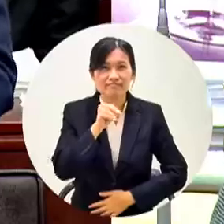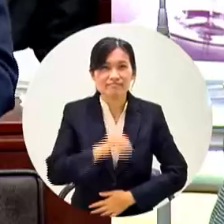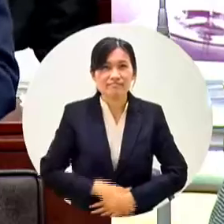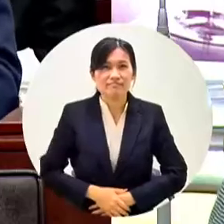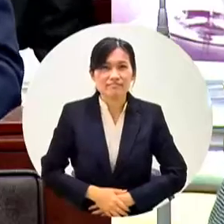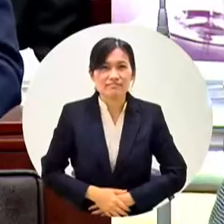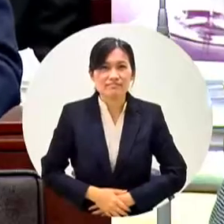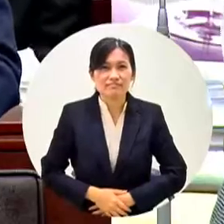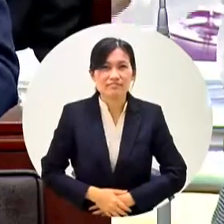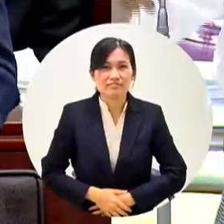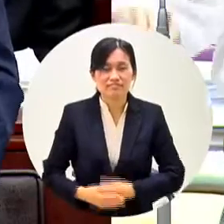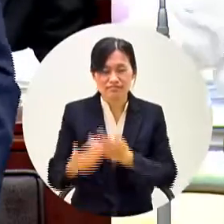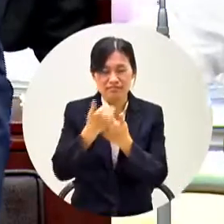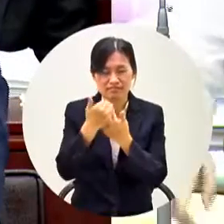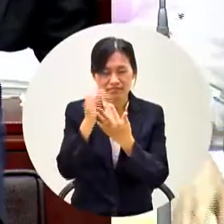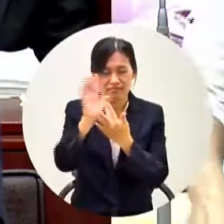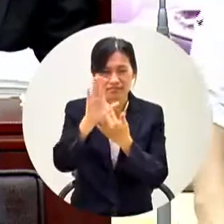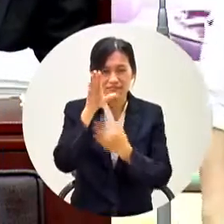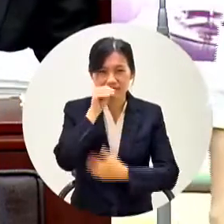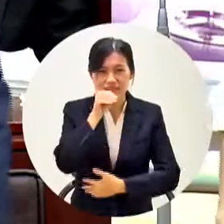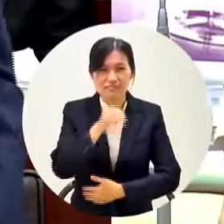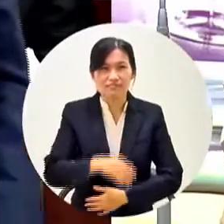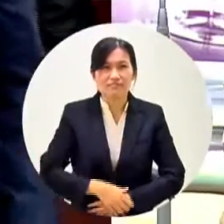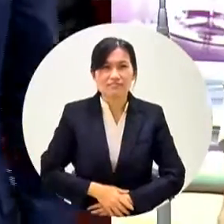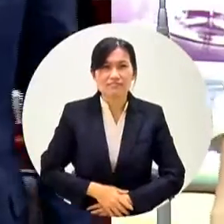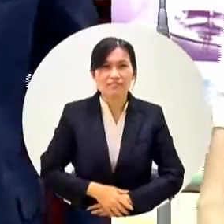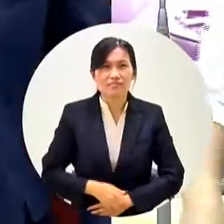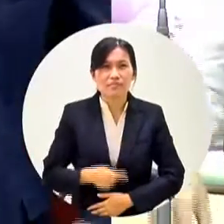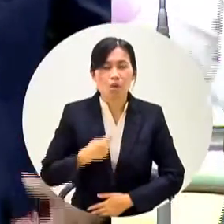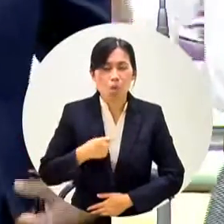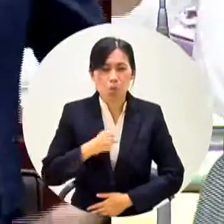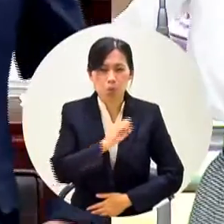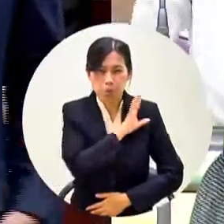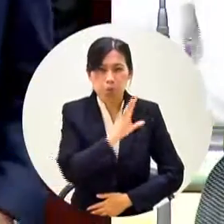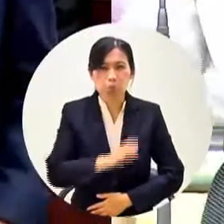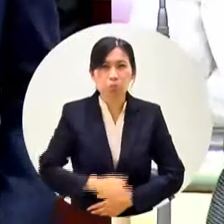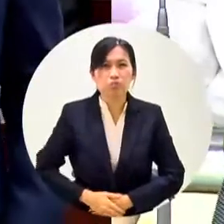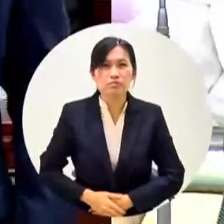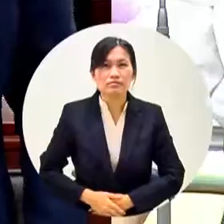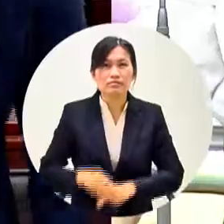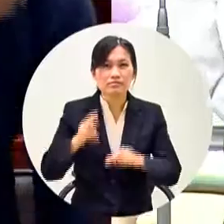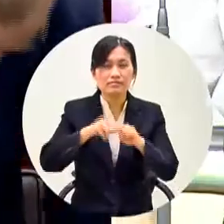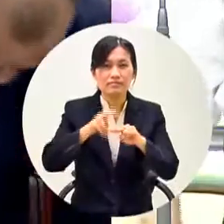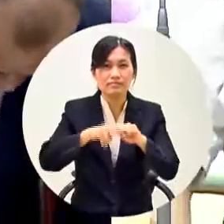是沒有效不要再講了啦那個副市長我要恩迪了你請坐